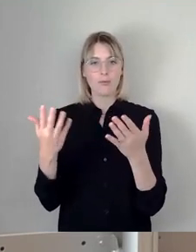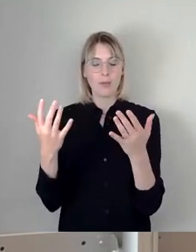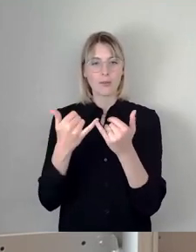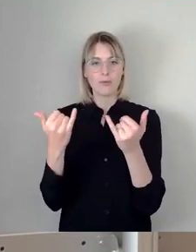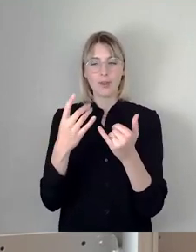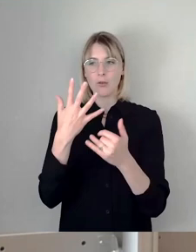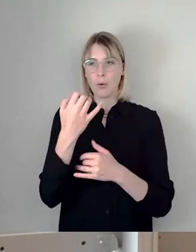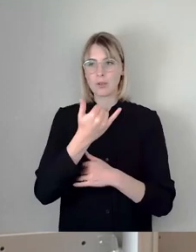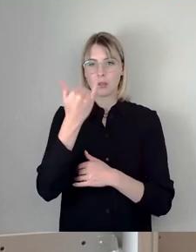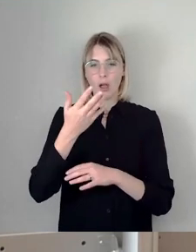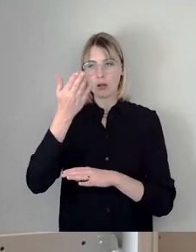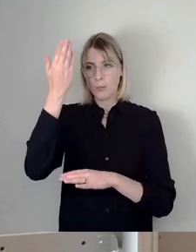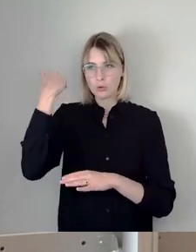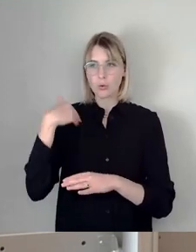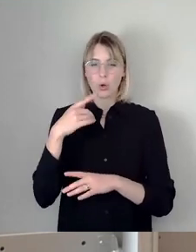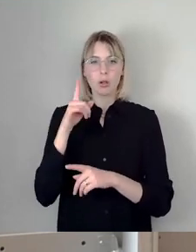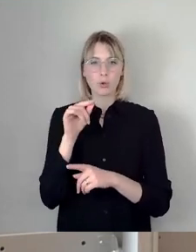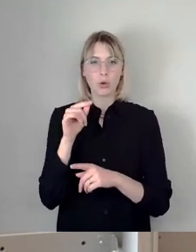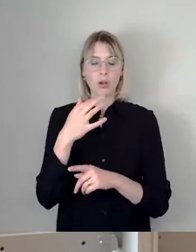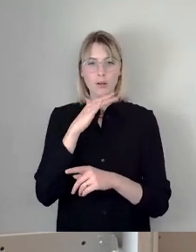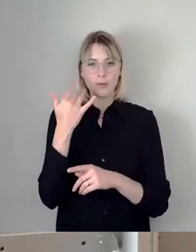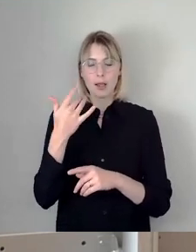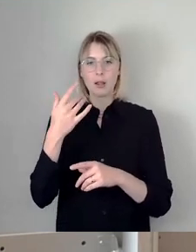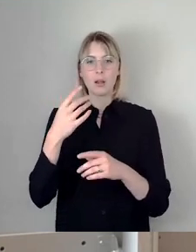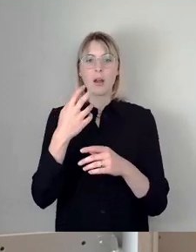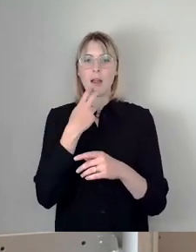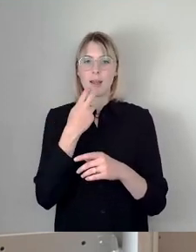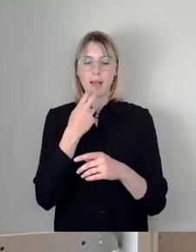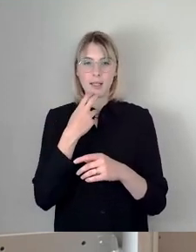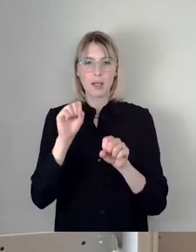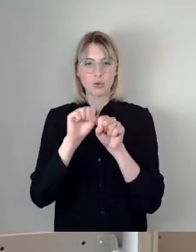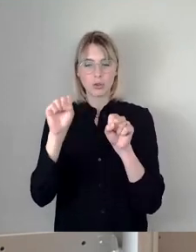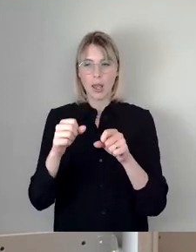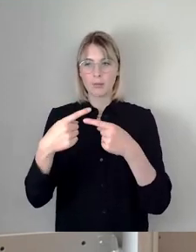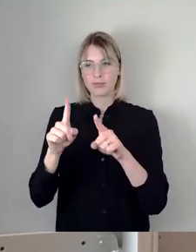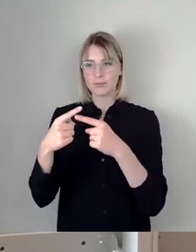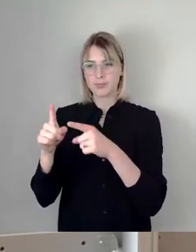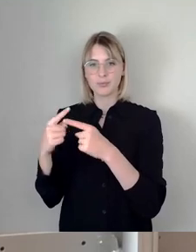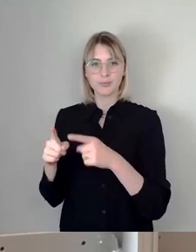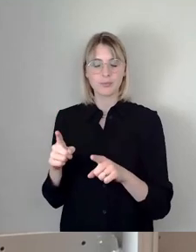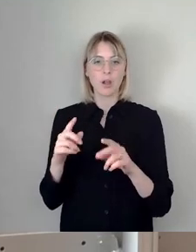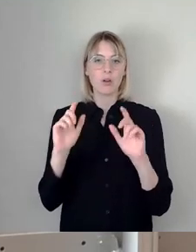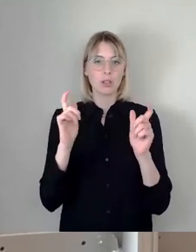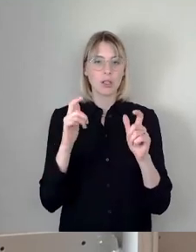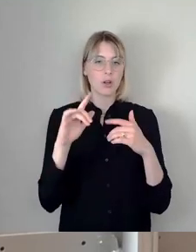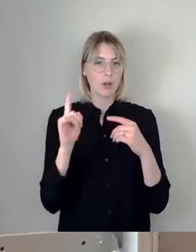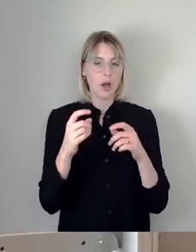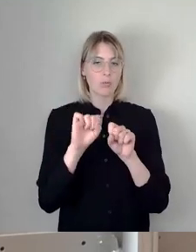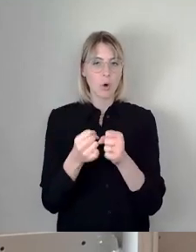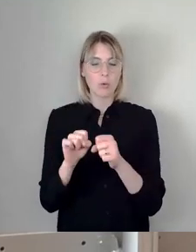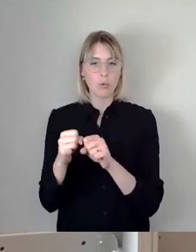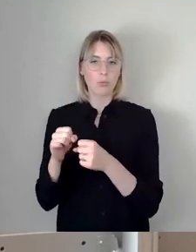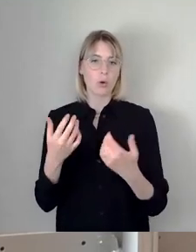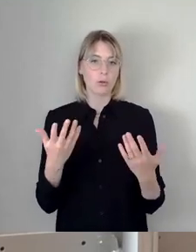zurück, dann haben wir mehrere Brüche im Energiesystem, in Energieversorgung, in Gesellschaft und wir haben mehrere Brüche auch, was Baumethoden betrifft.